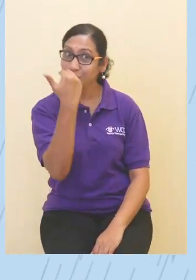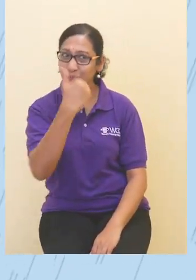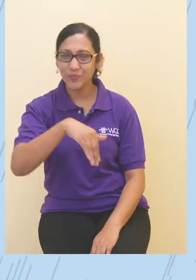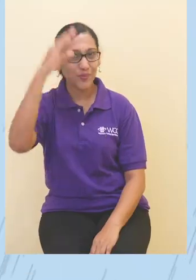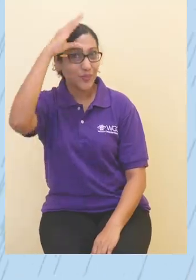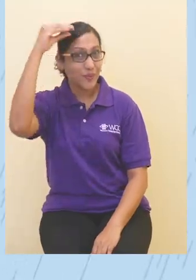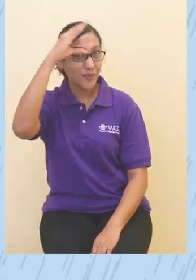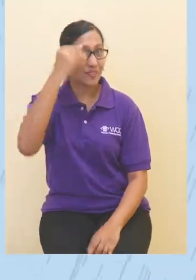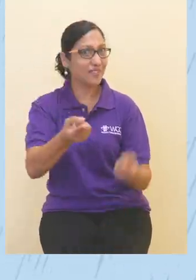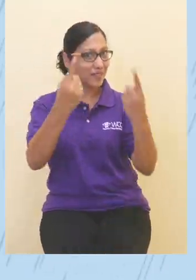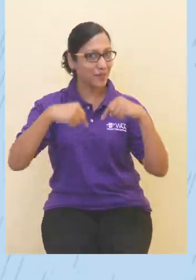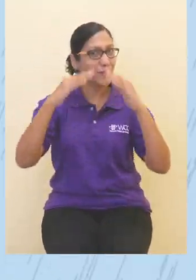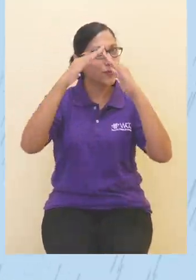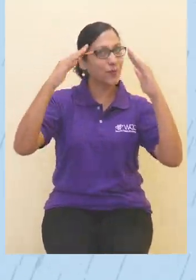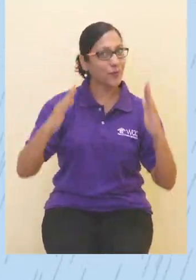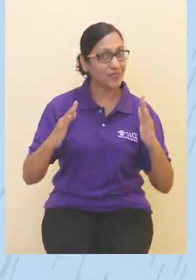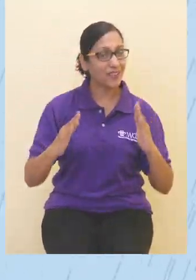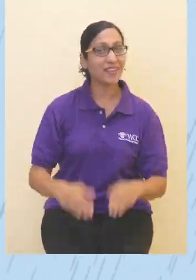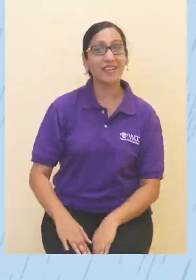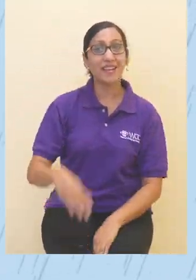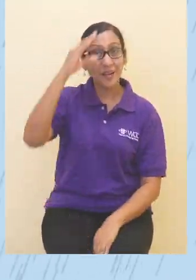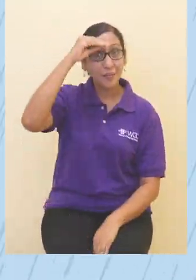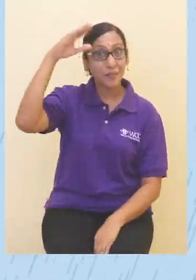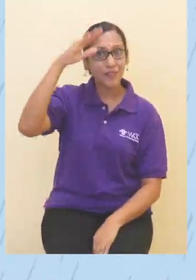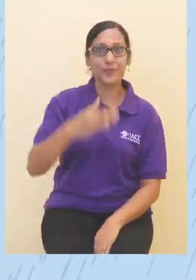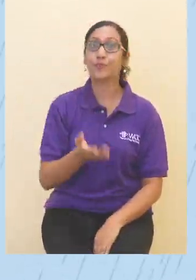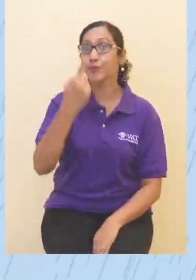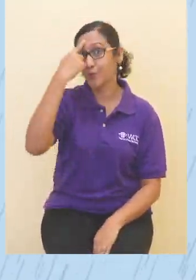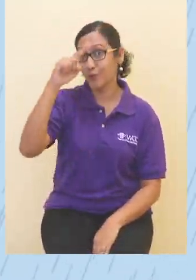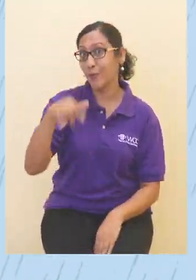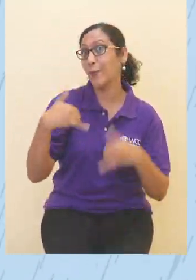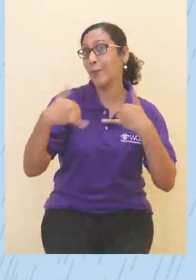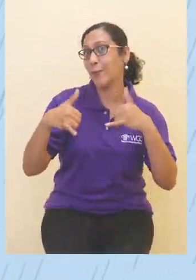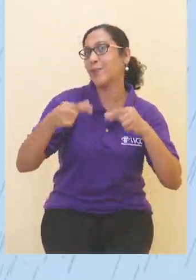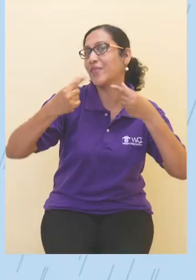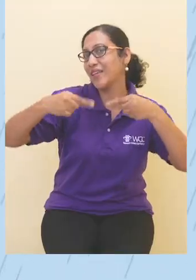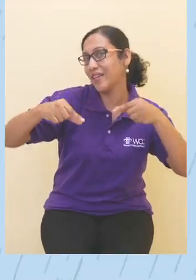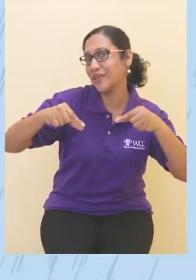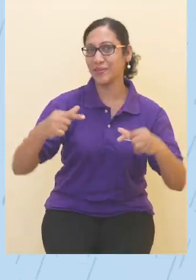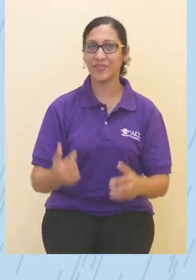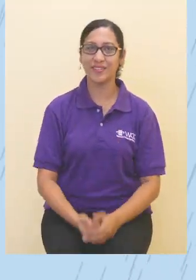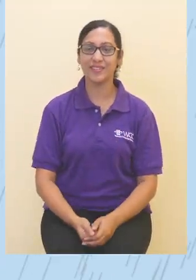Suatu petang, Hakim mengajak Yusri ke rumahnya untuk bermain game di telefon.